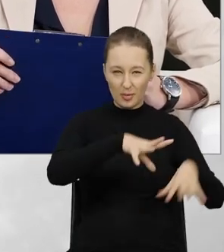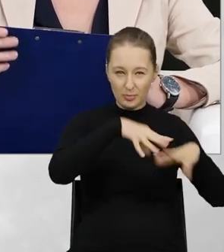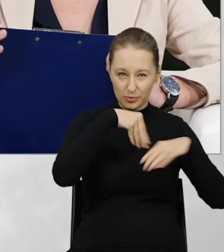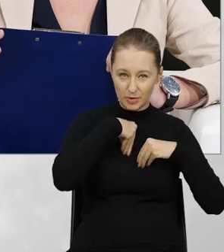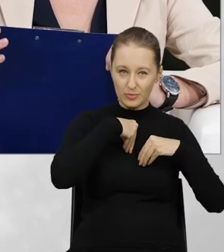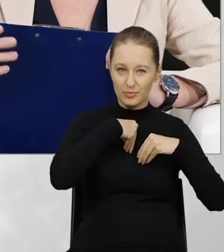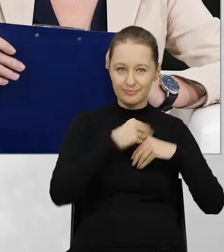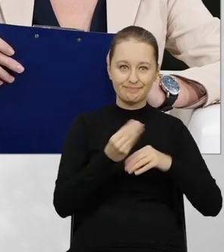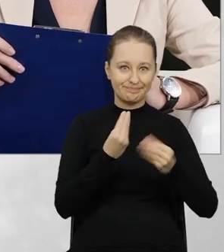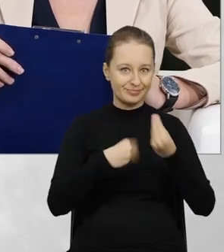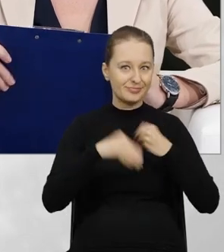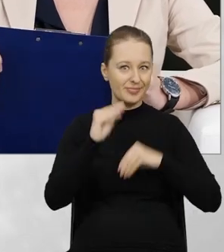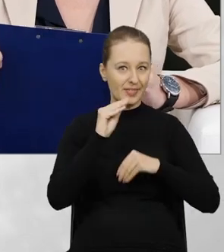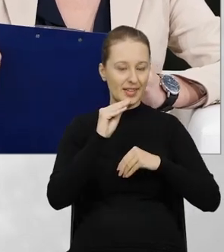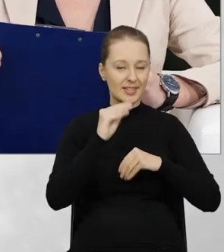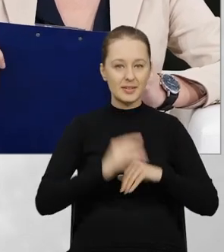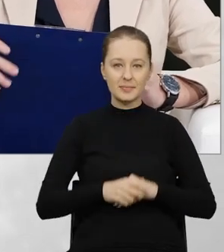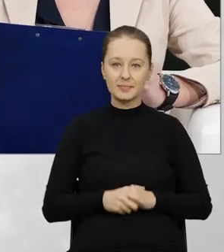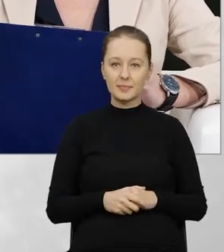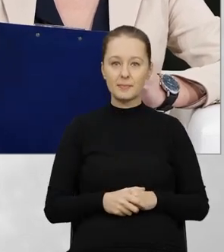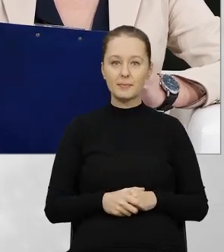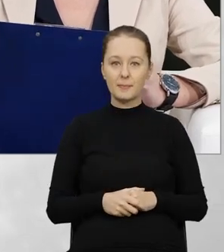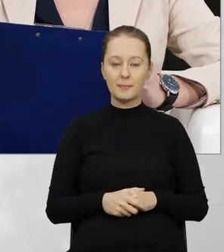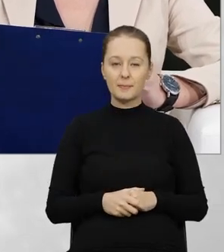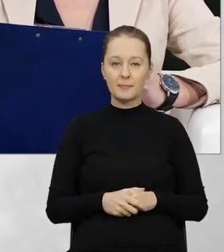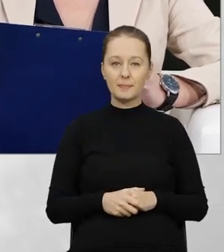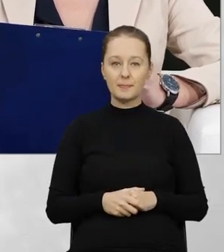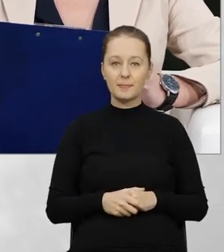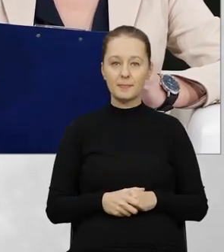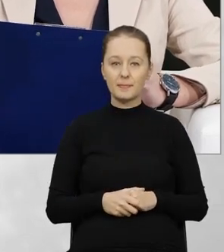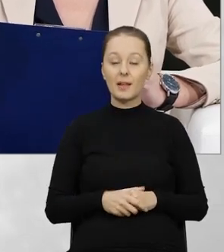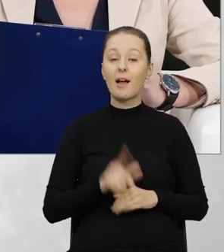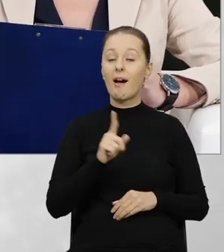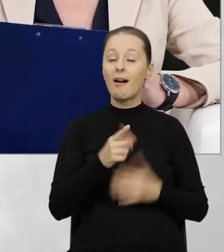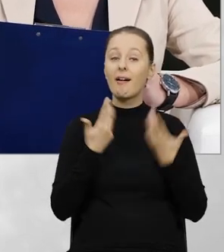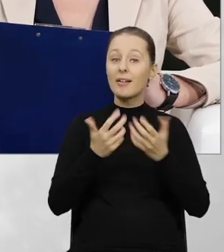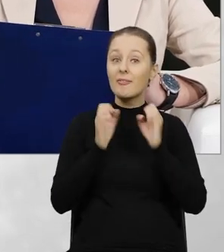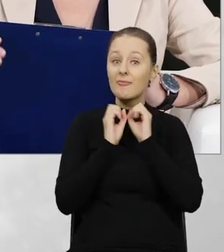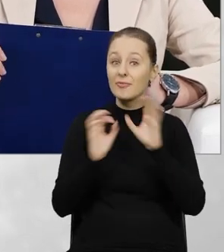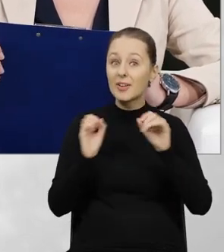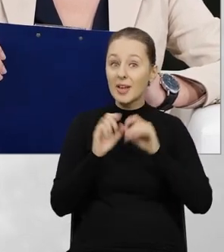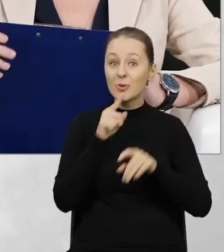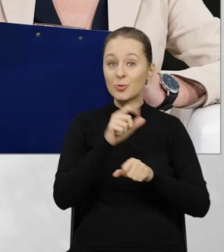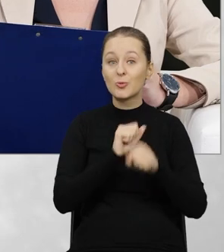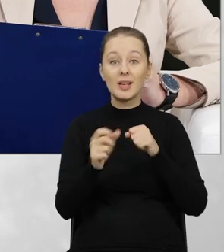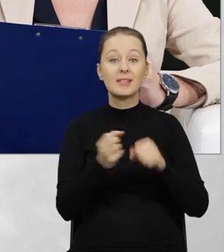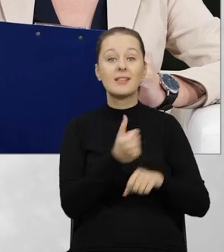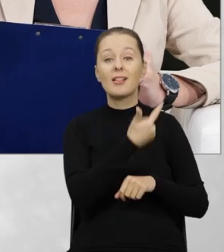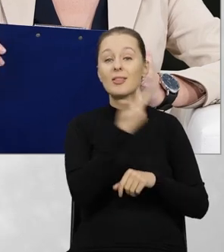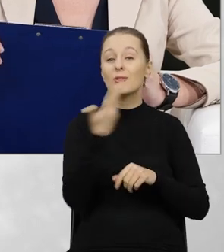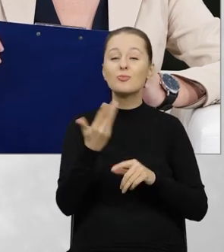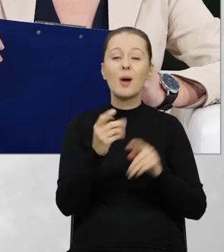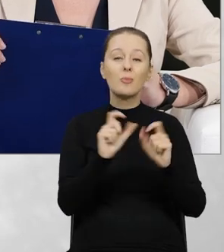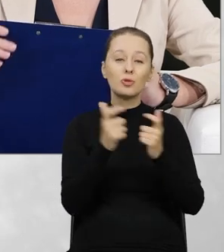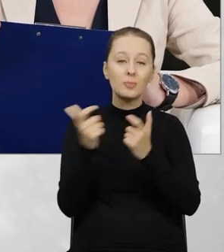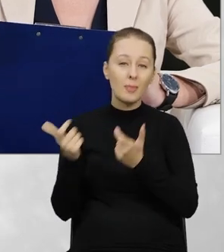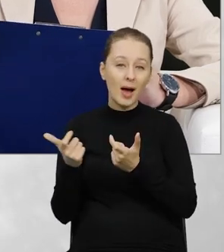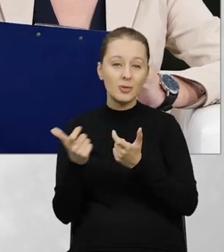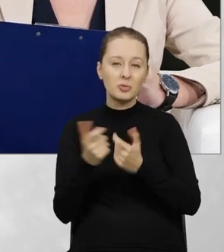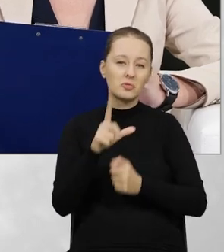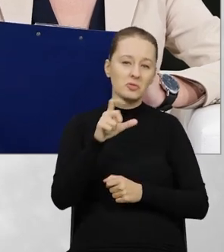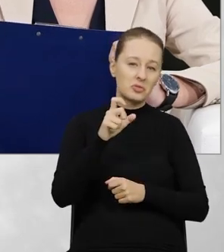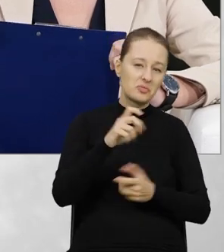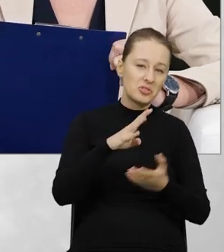przywóz dominuje. Natomiast tak, no gwoli tutaj ścisłości wyjaśnienia, no mamy tutaj liczbę przypadków, no nie